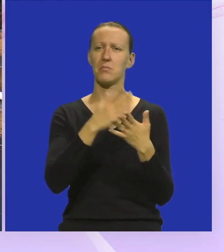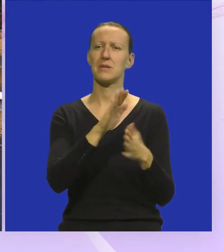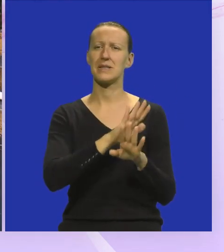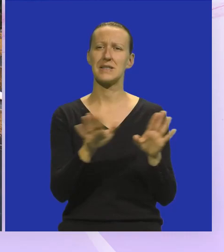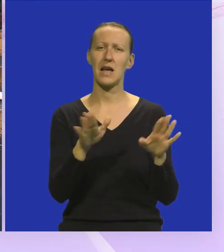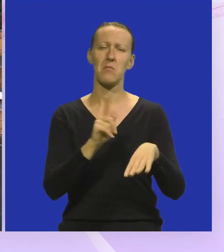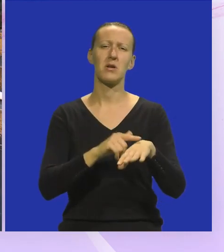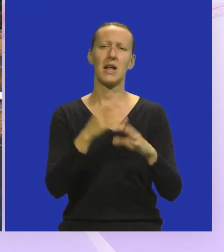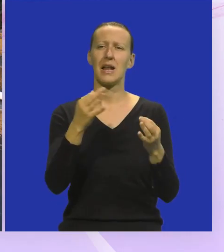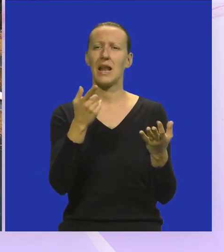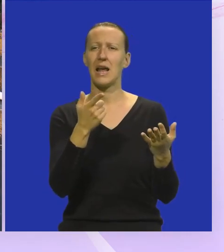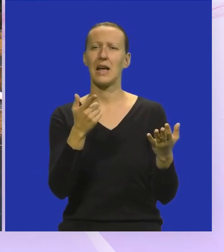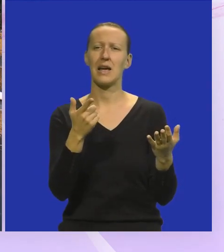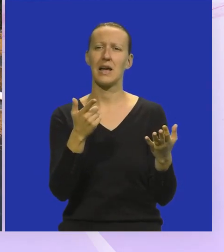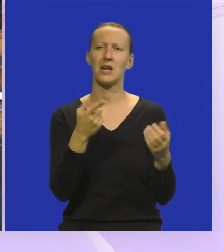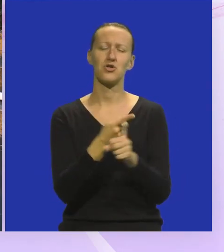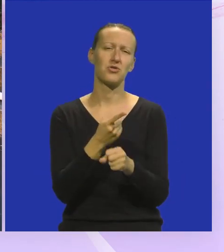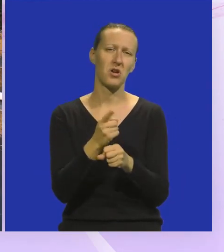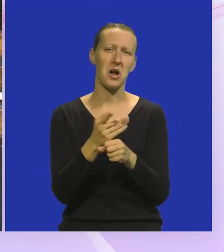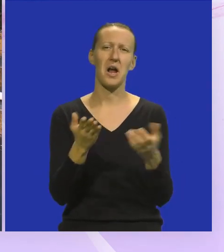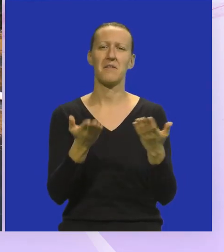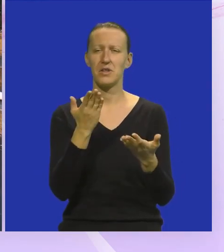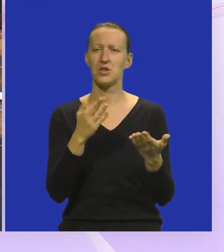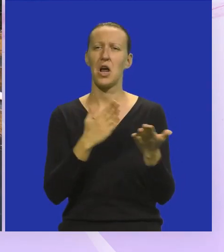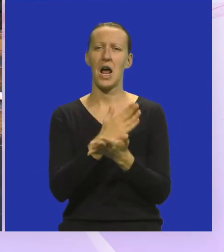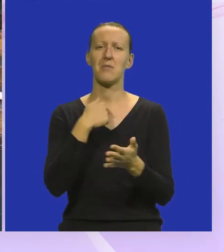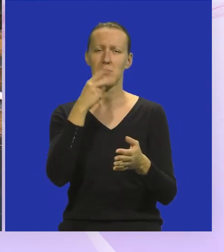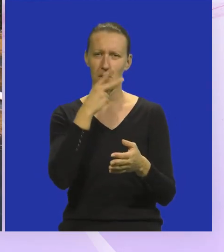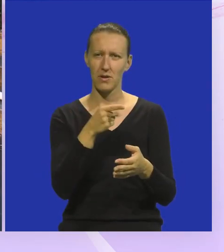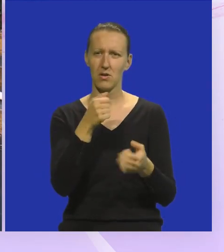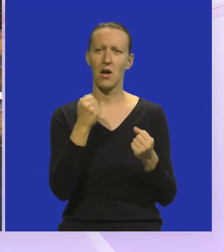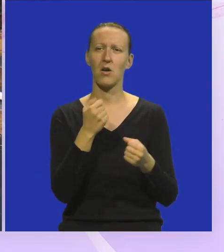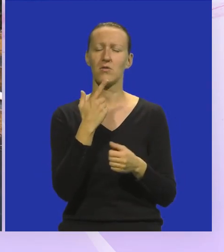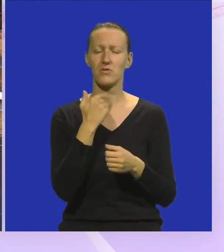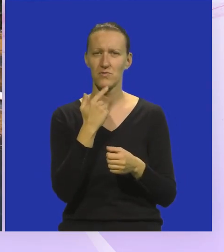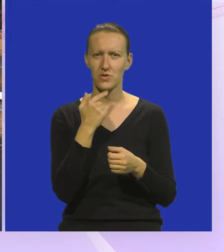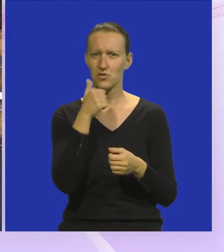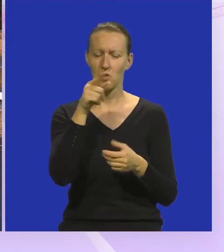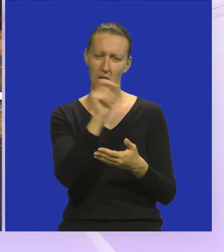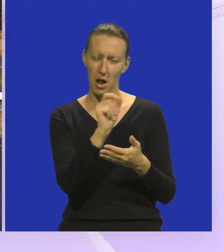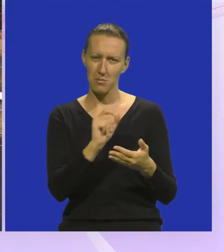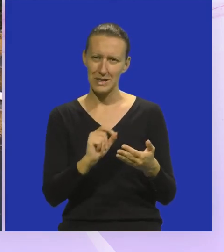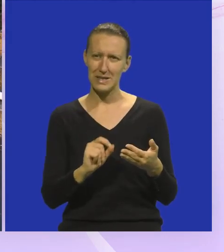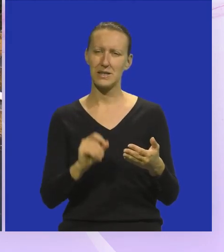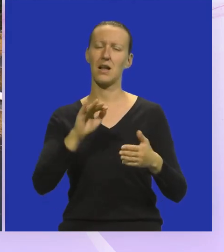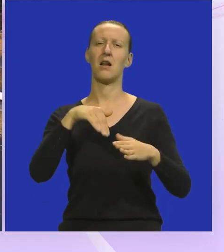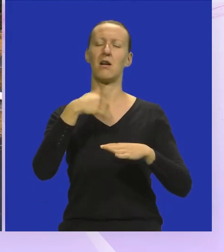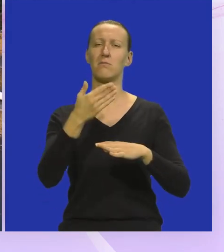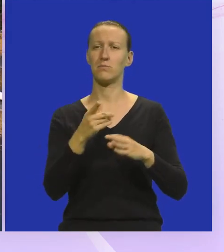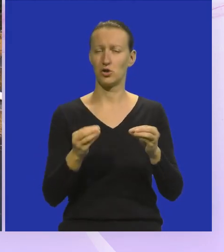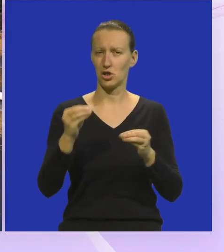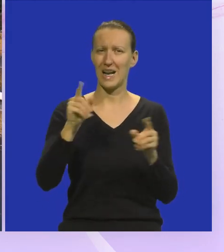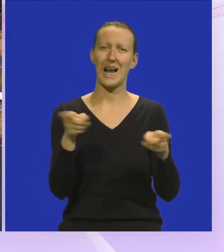biti samo na satu nekakva zenzancija više No mi smo vidjeli kako nam se to jako, jako svidjelo I onda smo